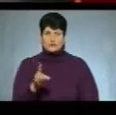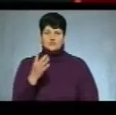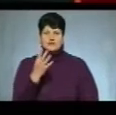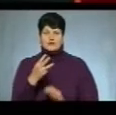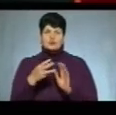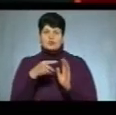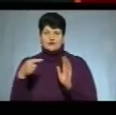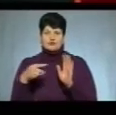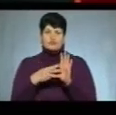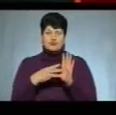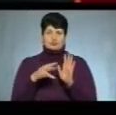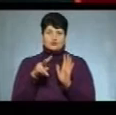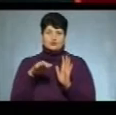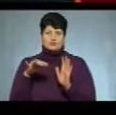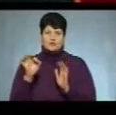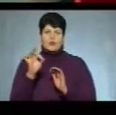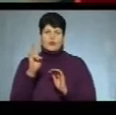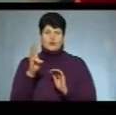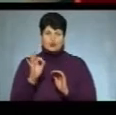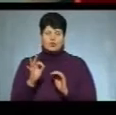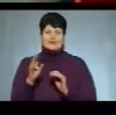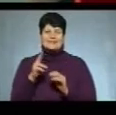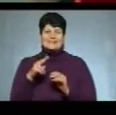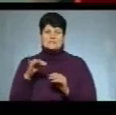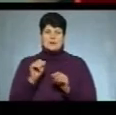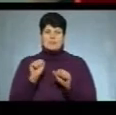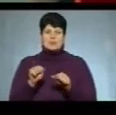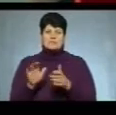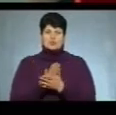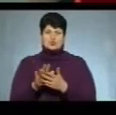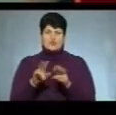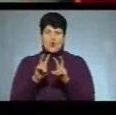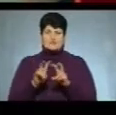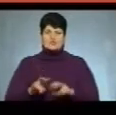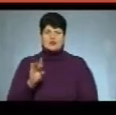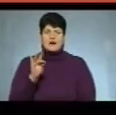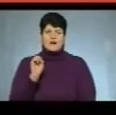лютого в Тернопільському обласному онкодиспансері можна безкоштовно обстежитися на рак.